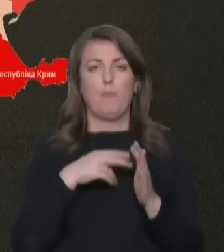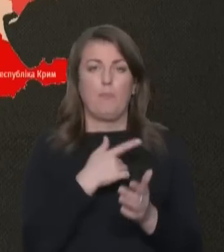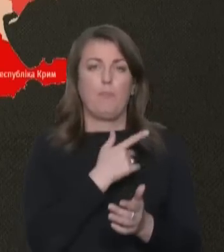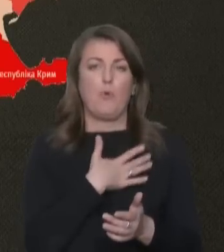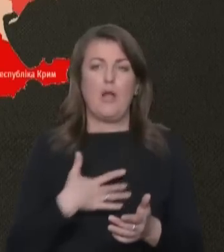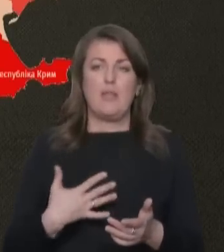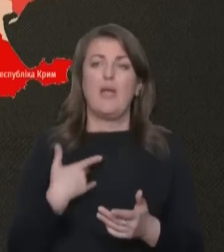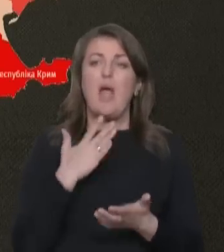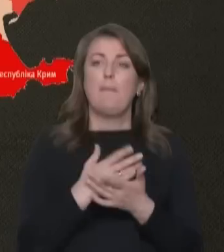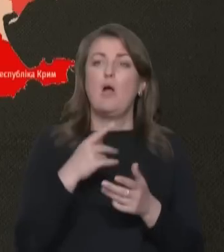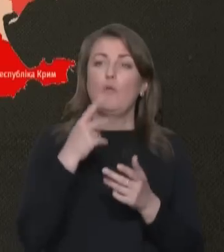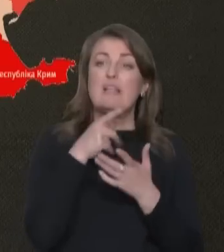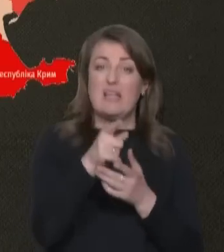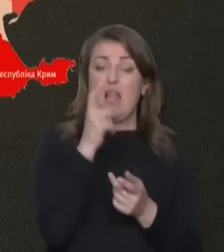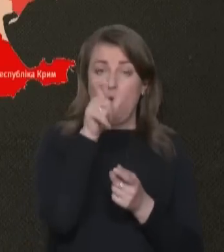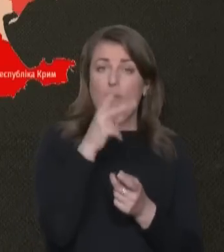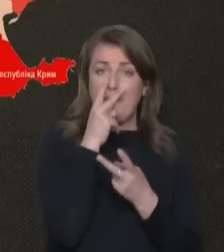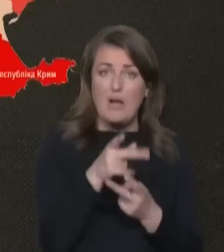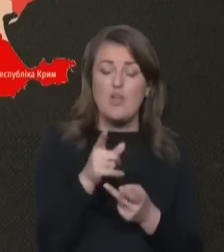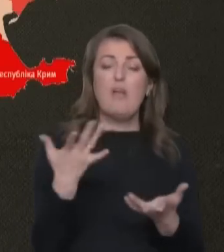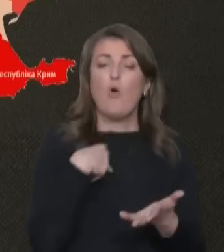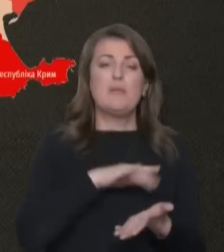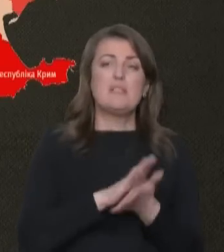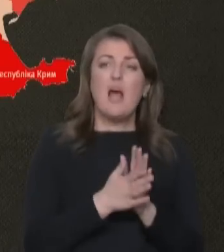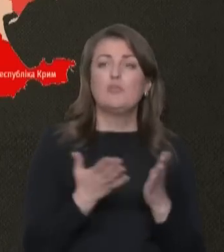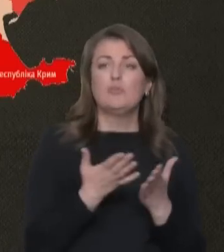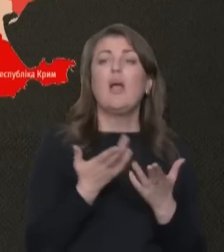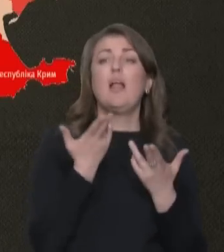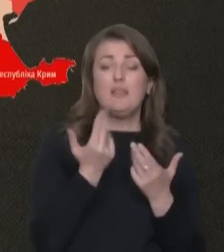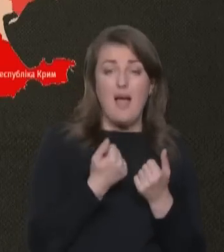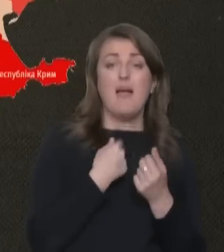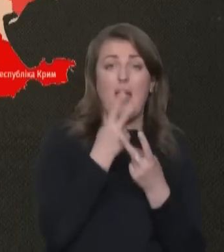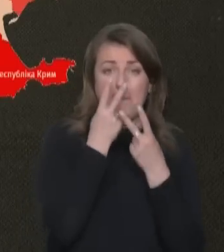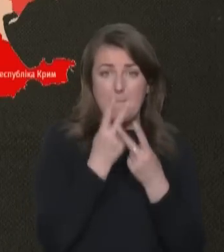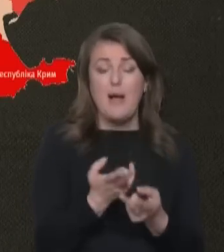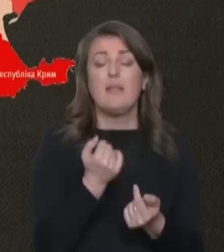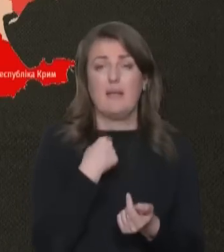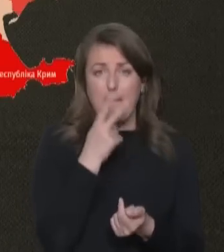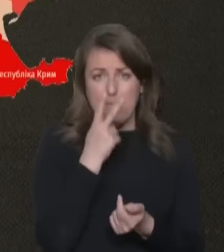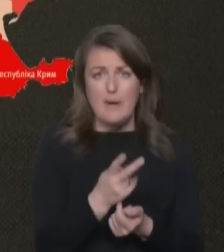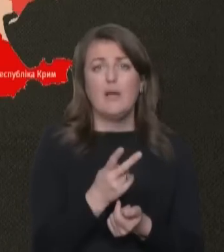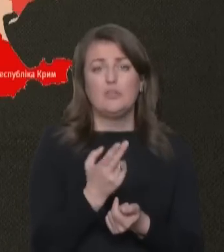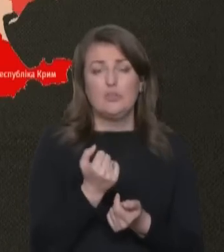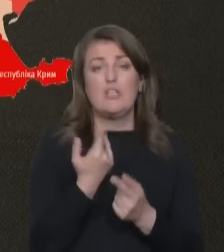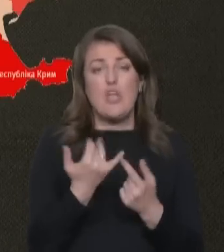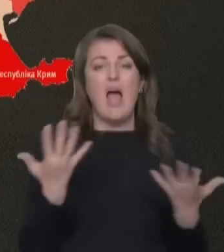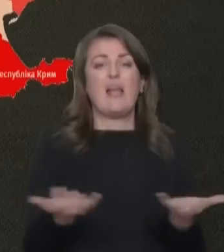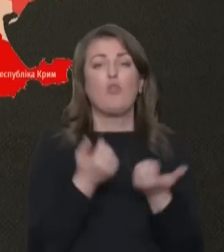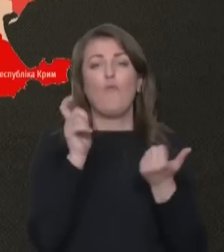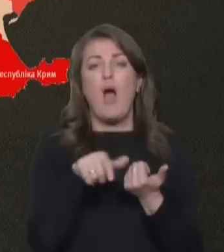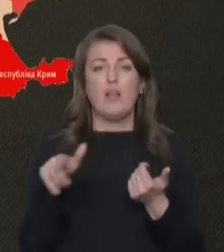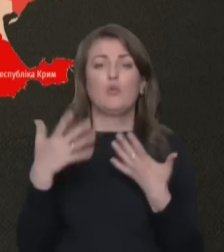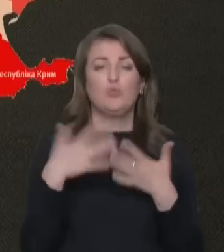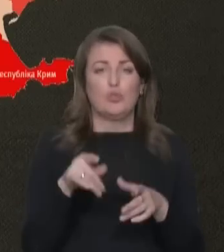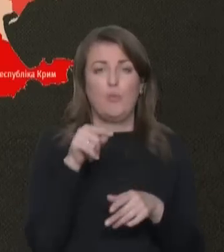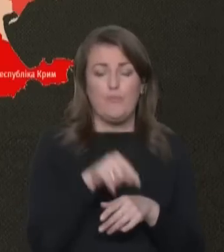Я маю на увазі, чи бачите ви їх і в якому вони стануть? Так, я бачила, так, зараз ритуальники вже